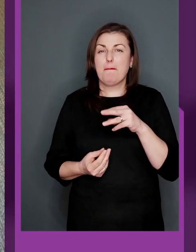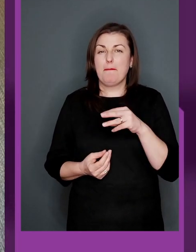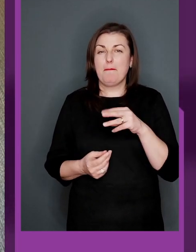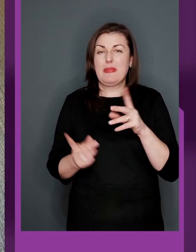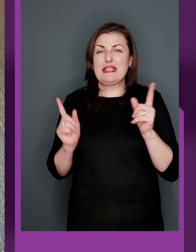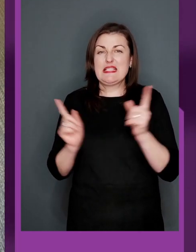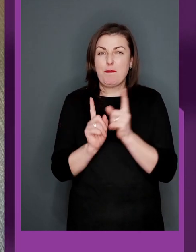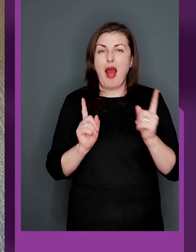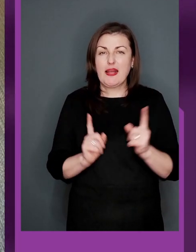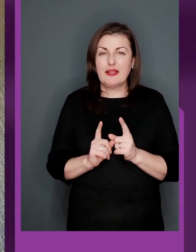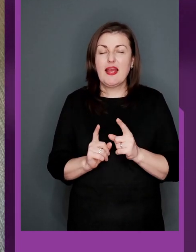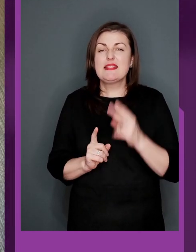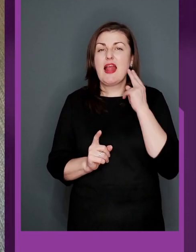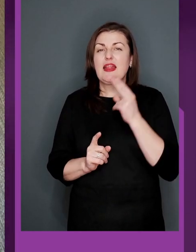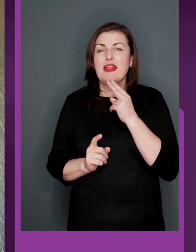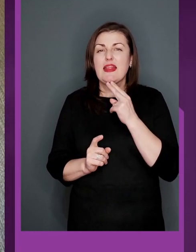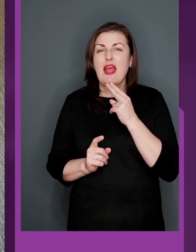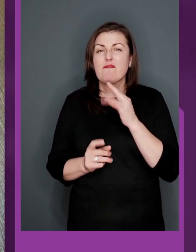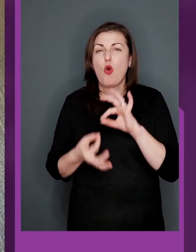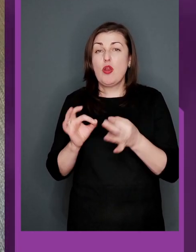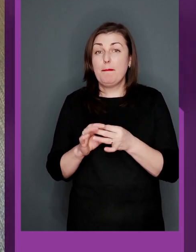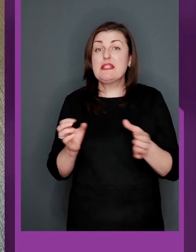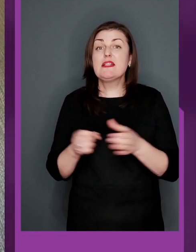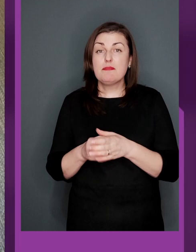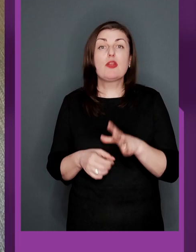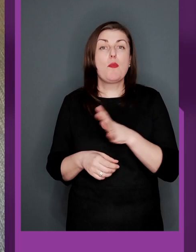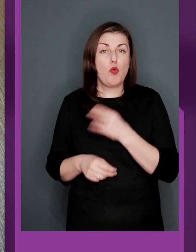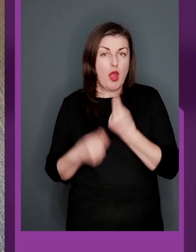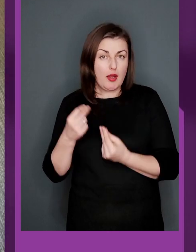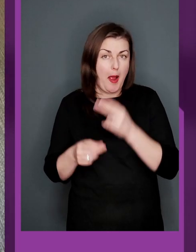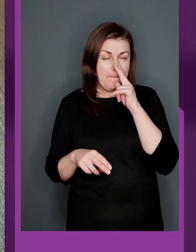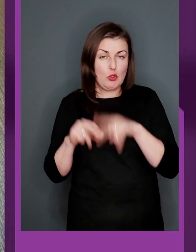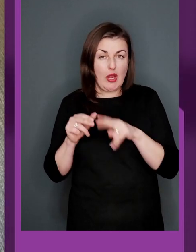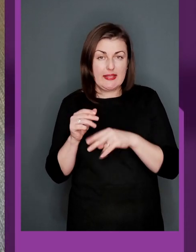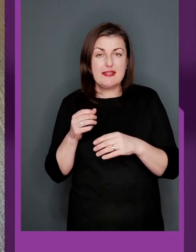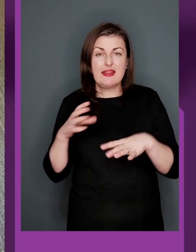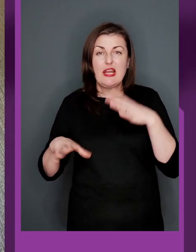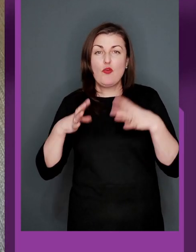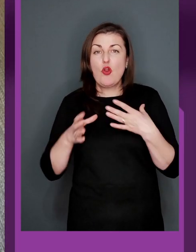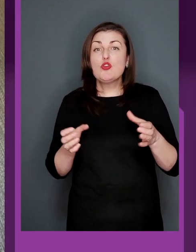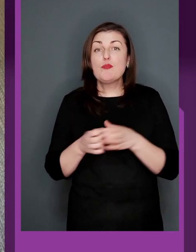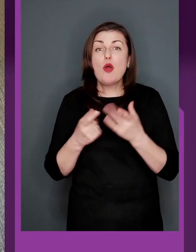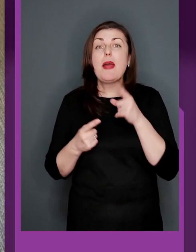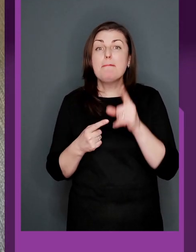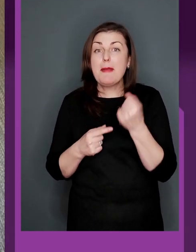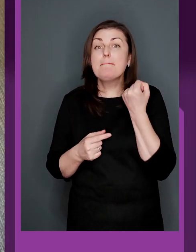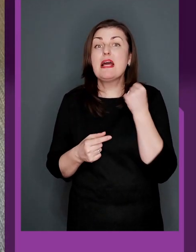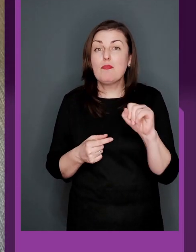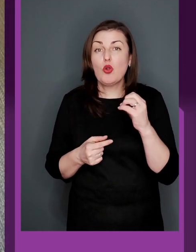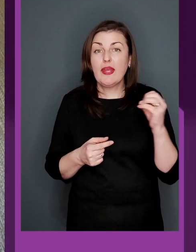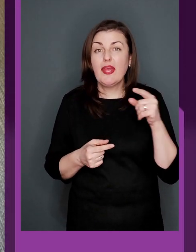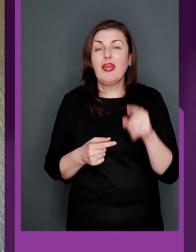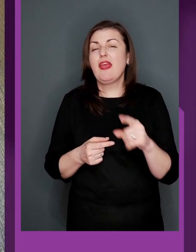матчі, спарринг із Дефлімпійською збірною. Була гра під кінець тренувального збіру, де